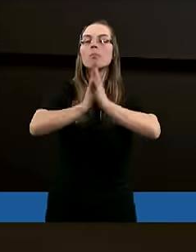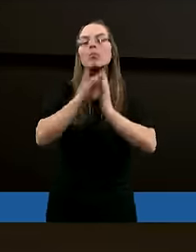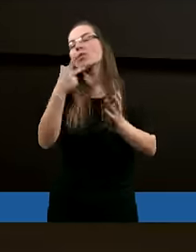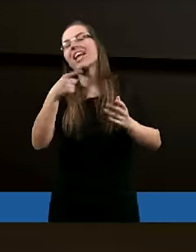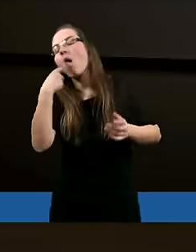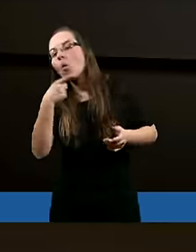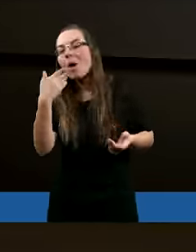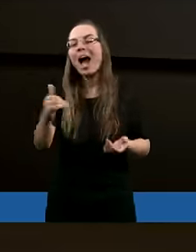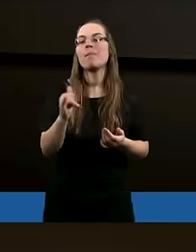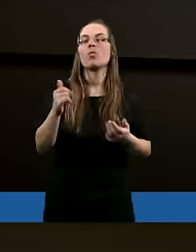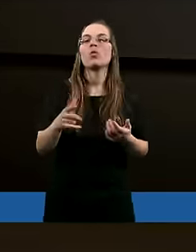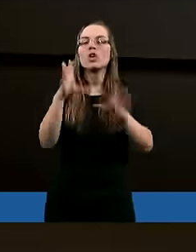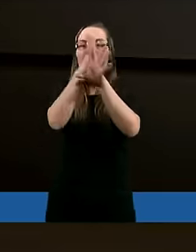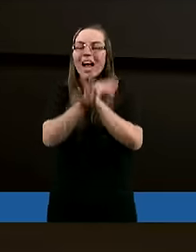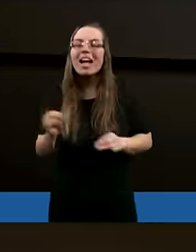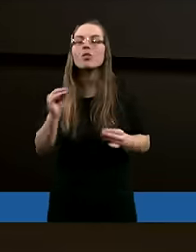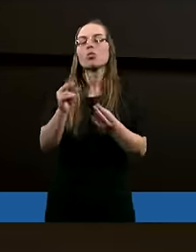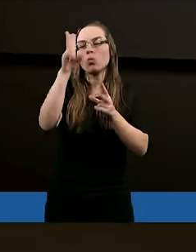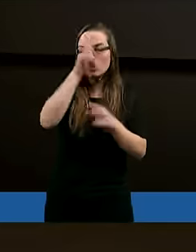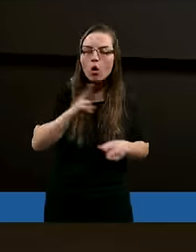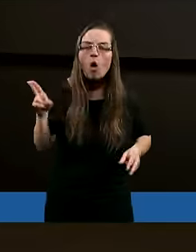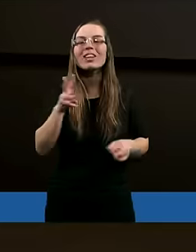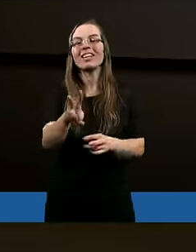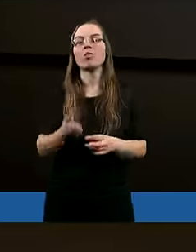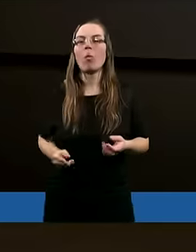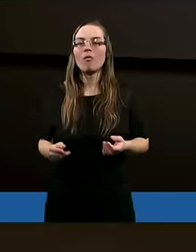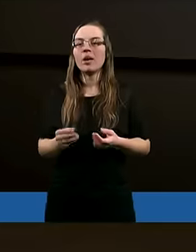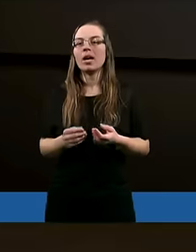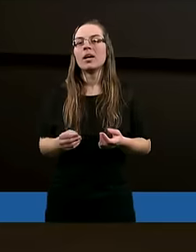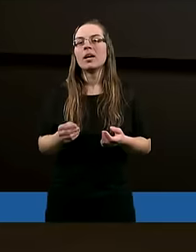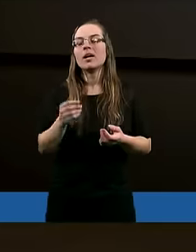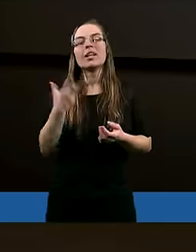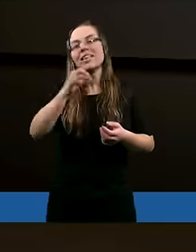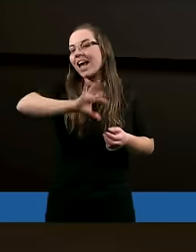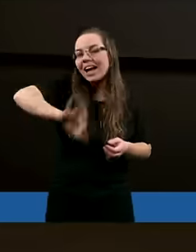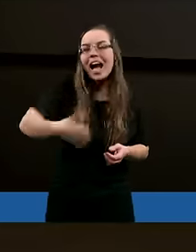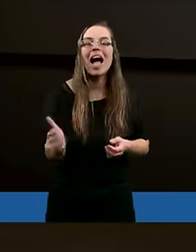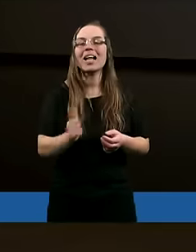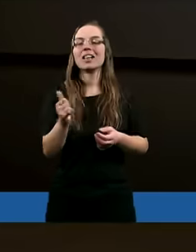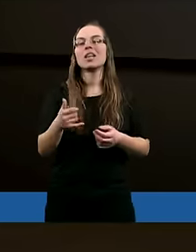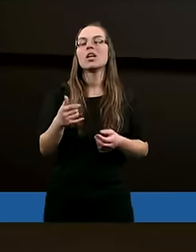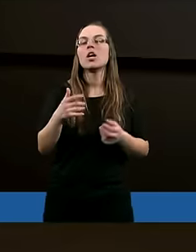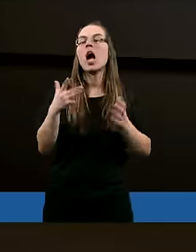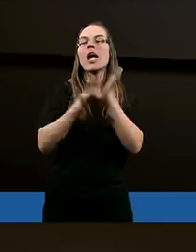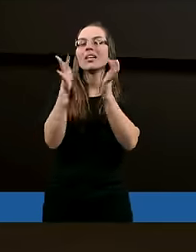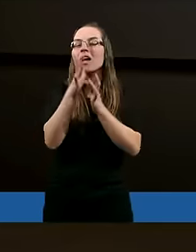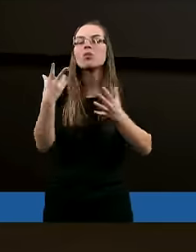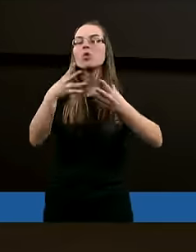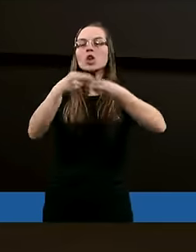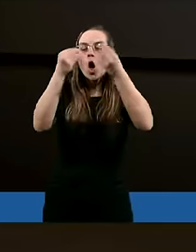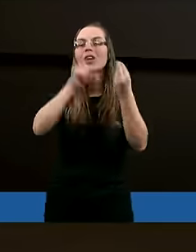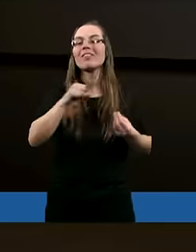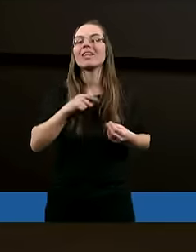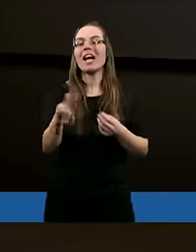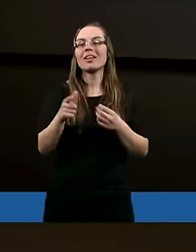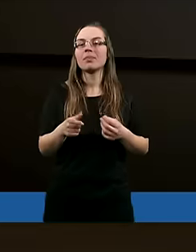Nie okłamuj, szanuj rodziców, nie kradnij. Jezus je rozwija. Jeżeli